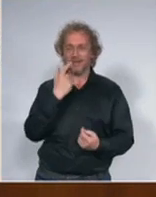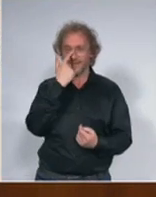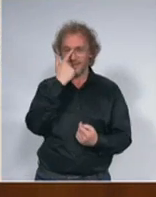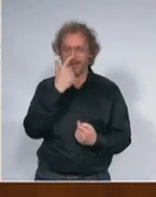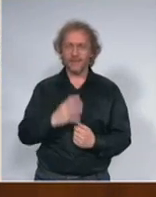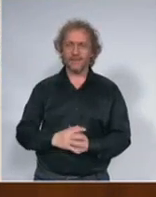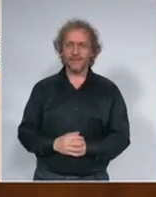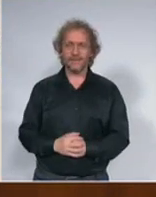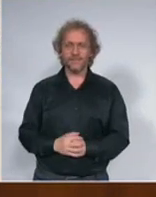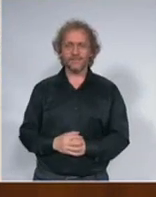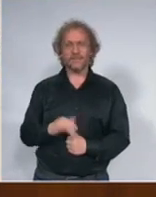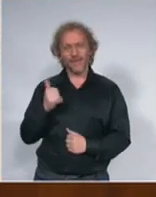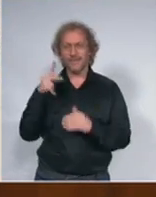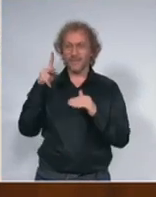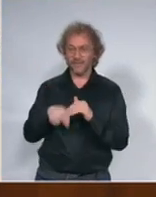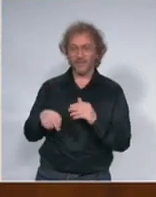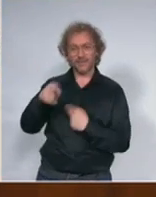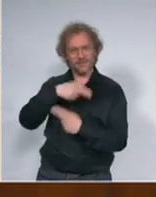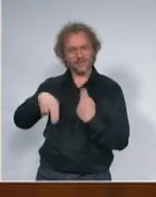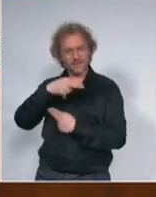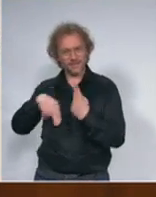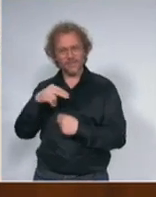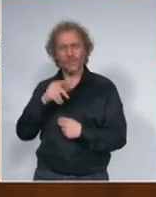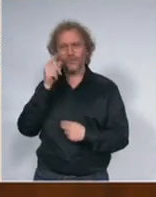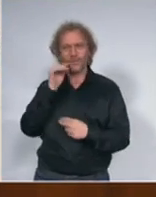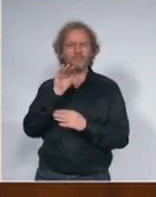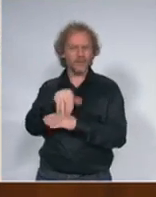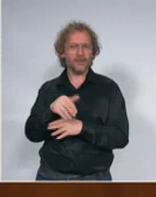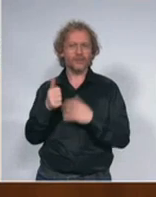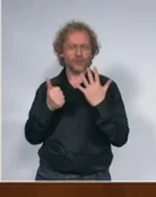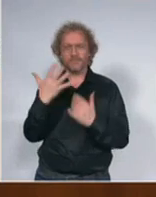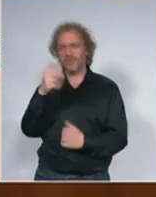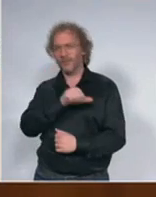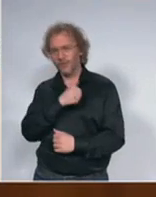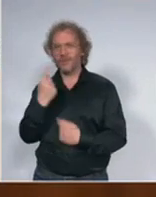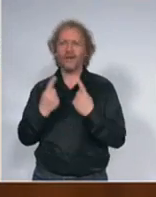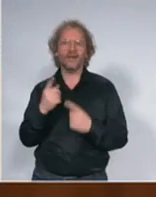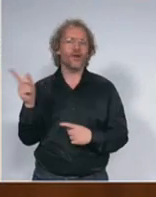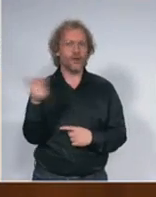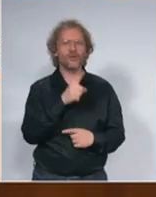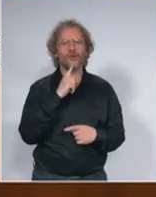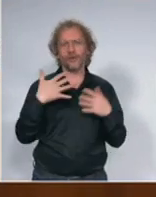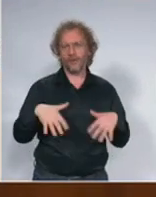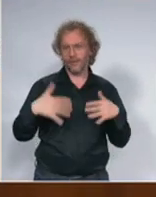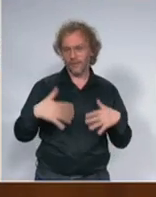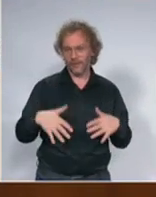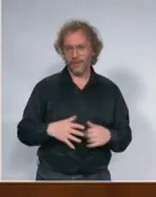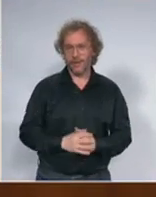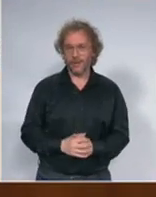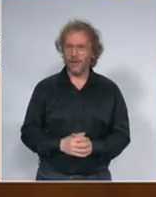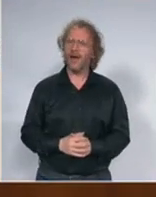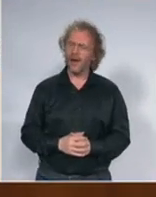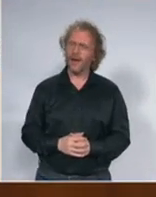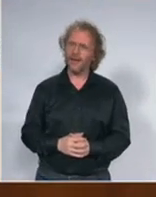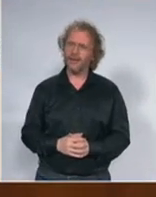slobodu kretanja ljudima od 65 plus ili onima koji nemaju radnu obavezu i tako dalje ali nije zatvorilo granice za